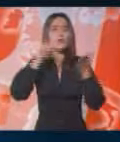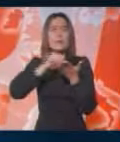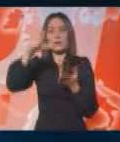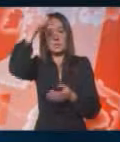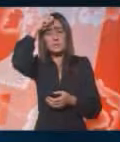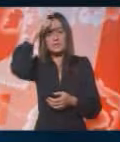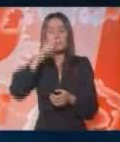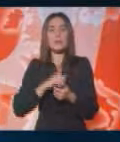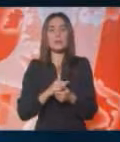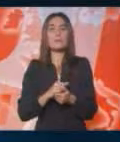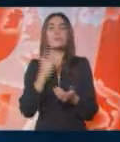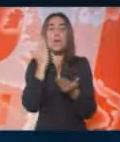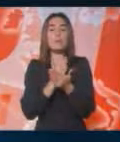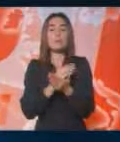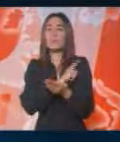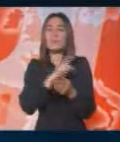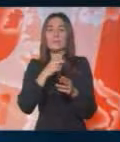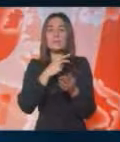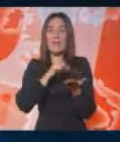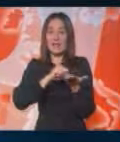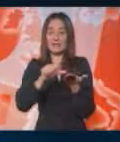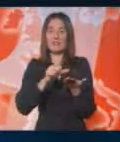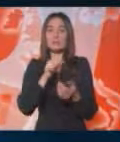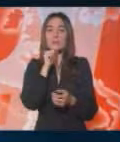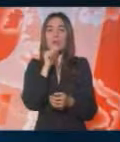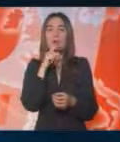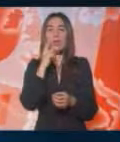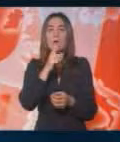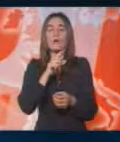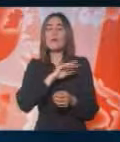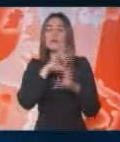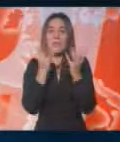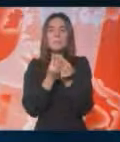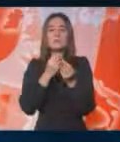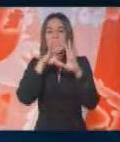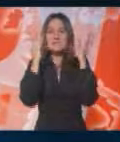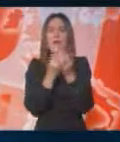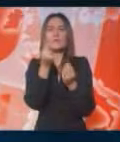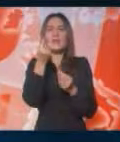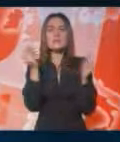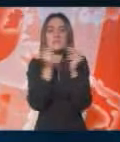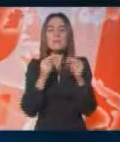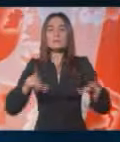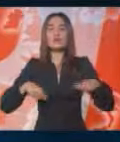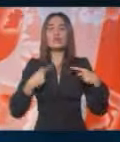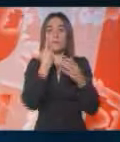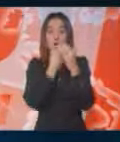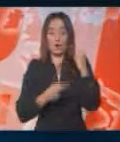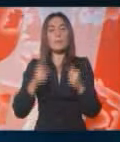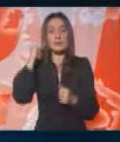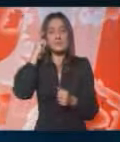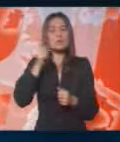u Srbiji postanu nelikvidne, to je za hitne intervencije, znači da ne bi ceo finanski sistem doživo kolaps.